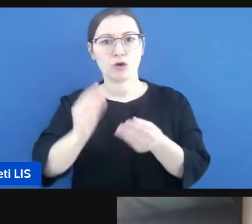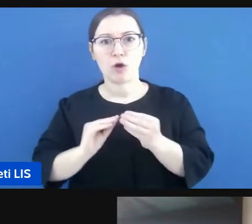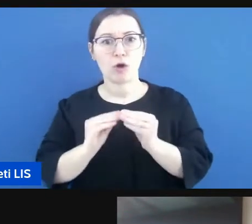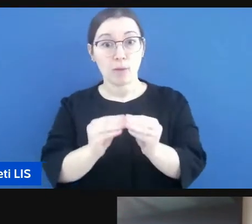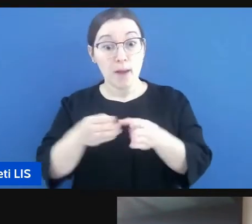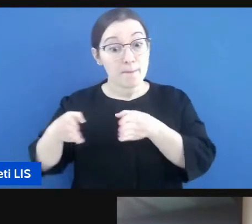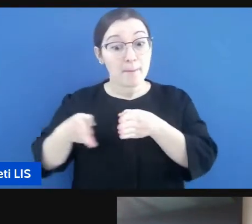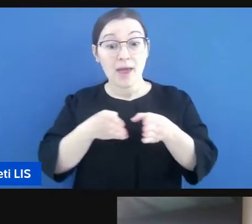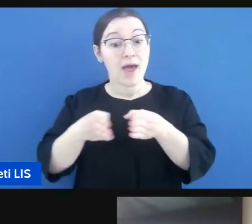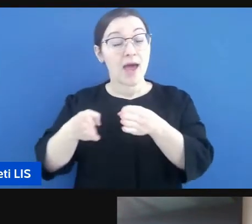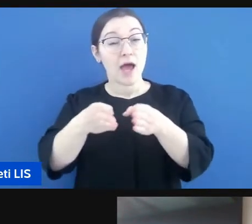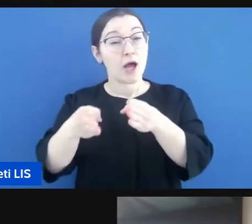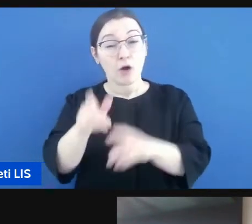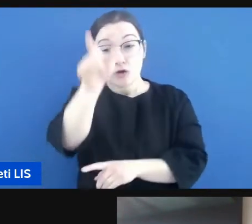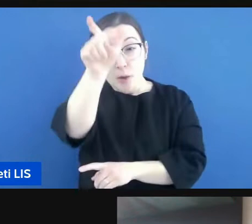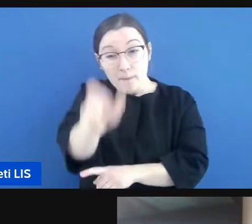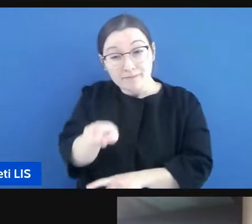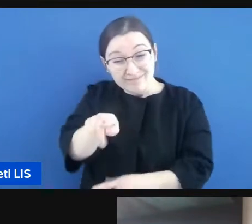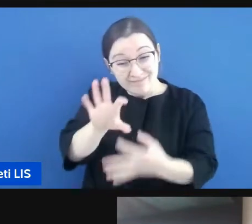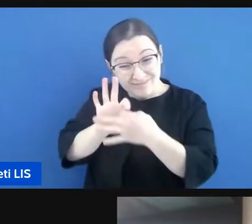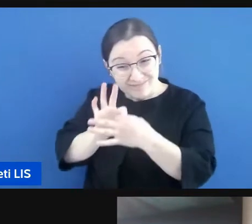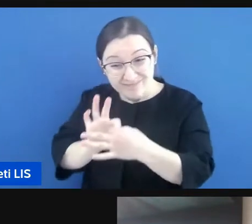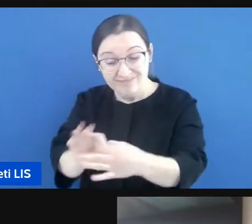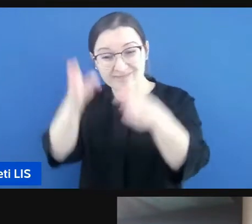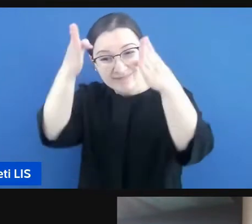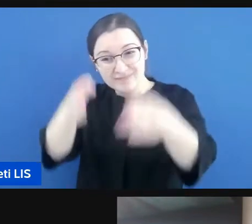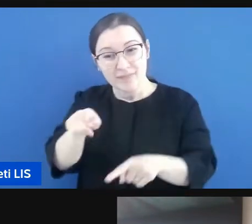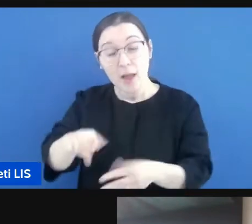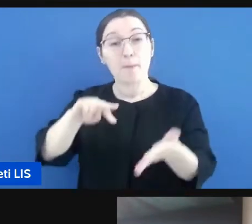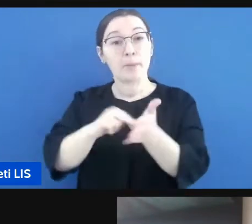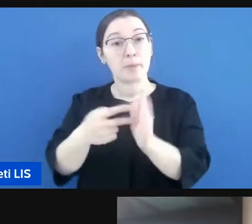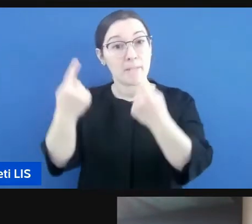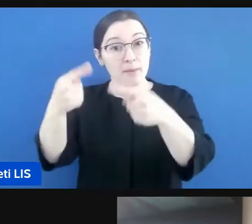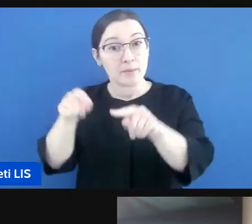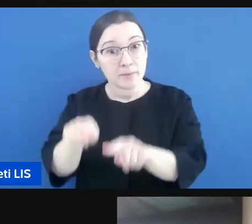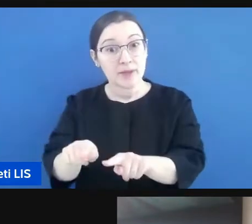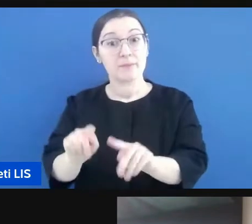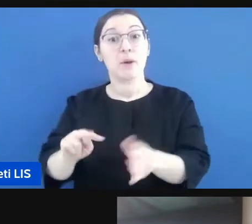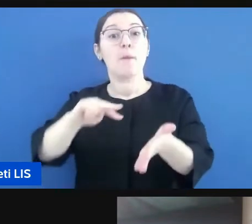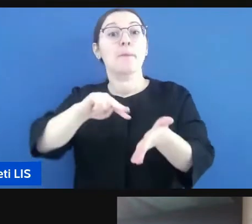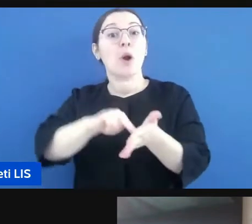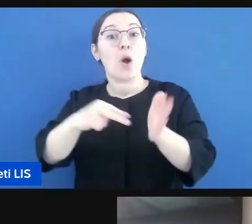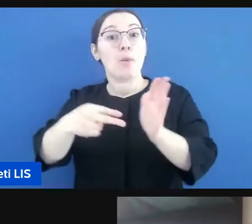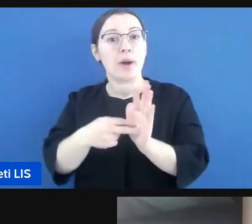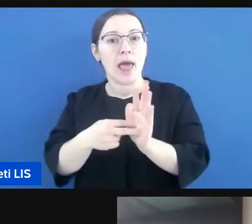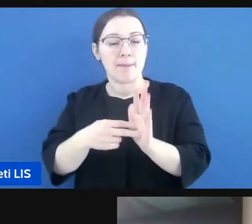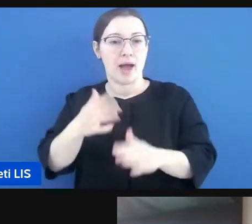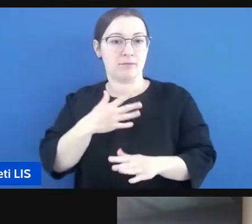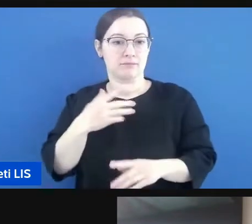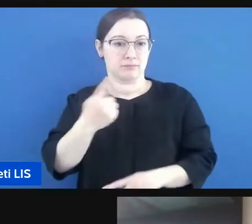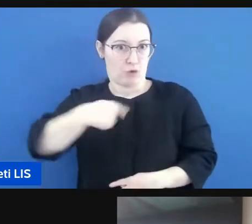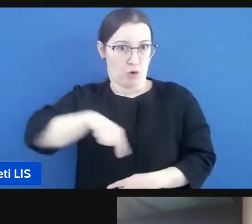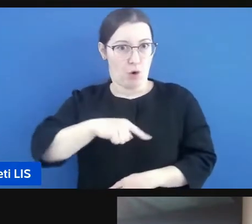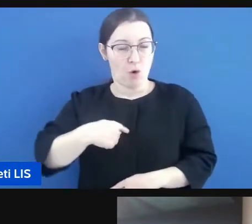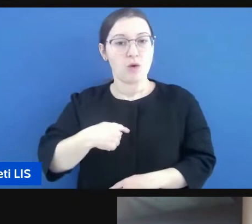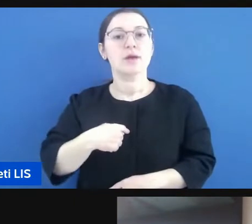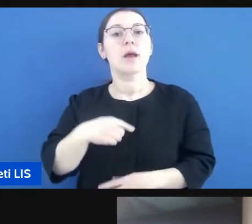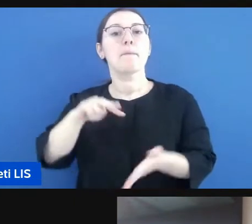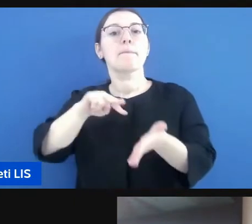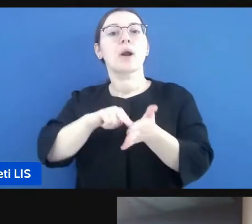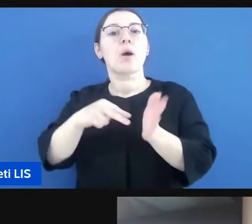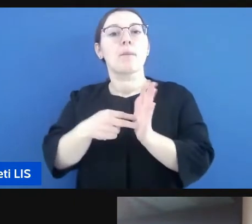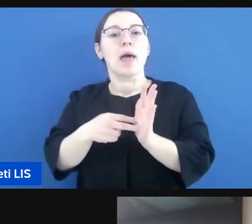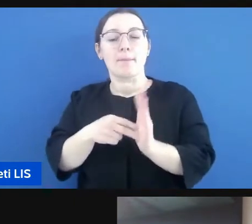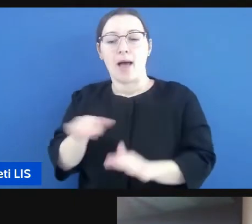percorso personalizzato su quel problema lì che è il problema nel nostro caso appunto di Abram ma